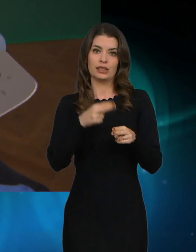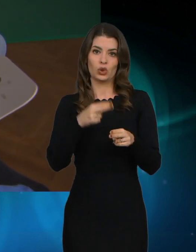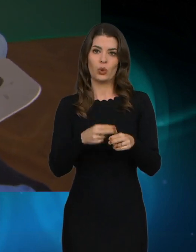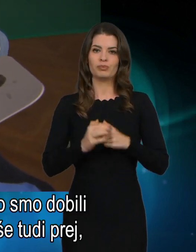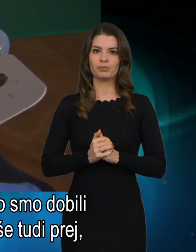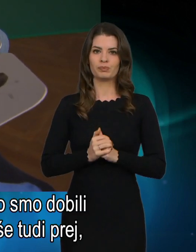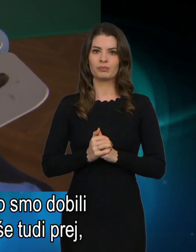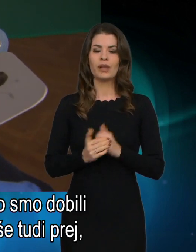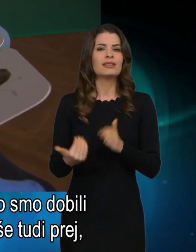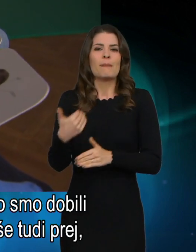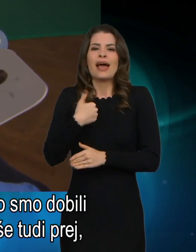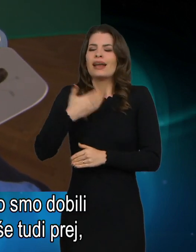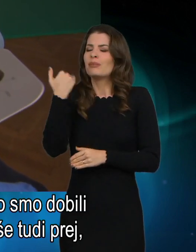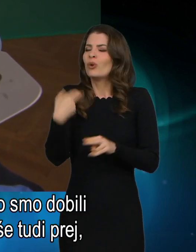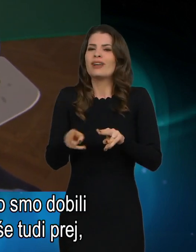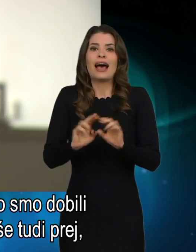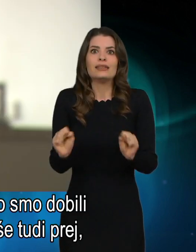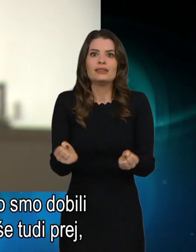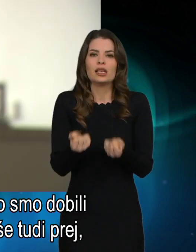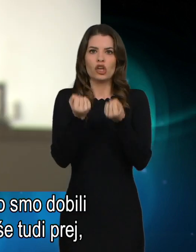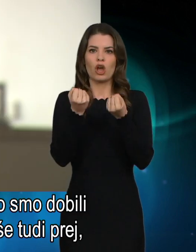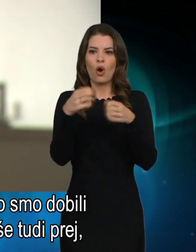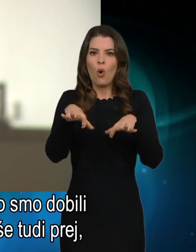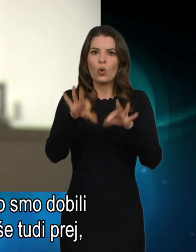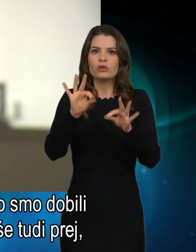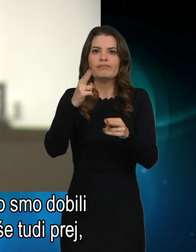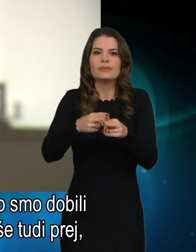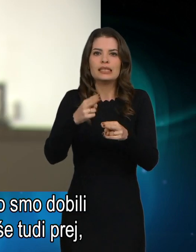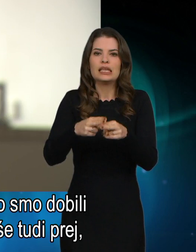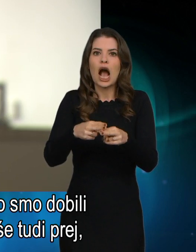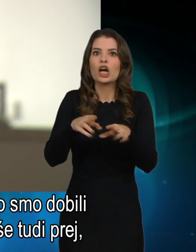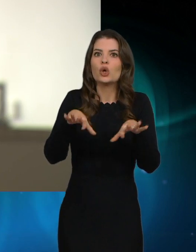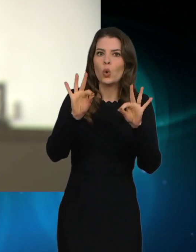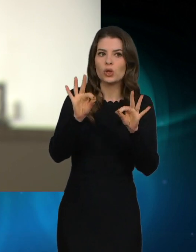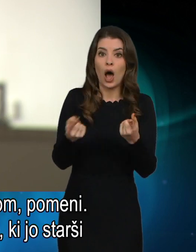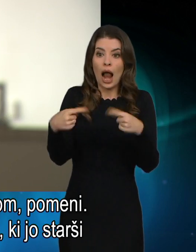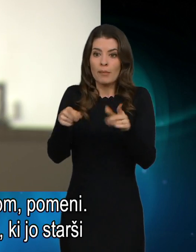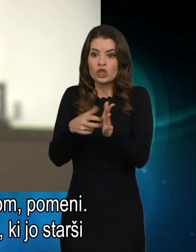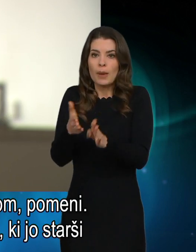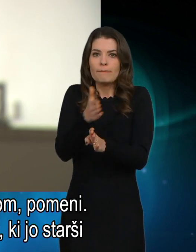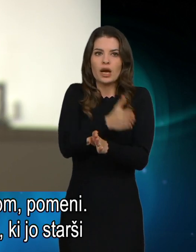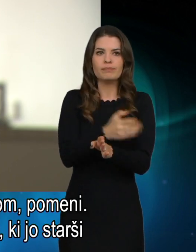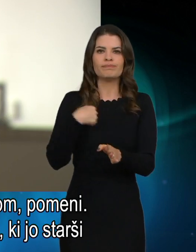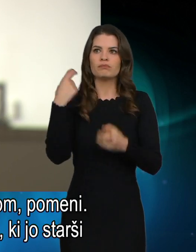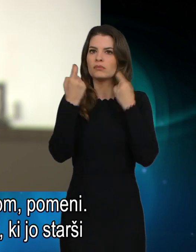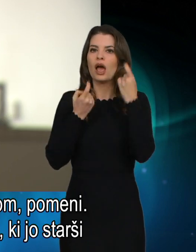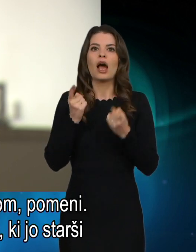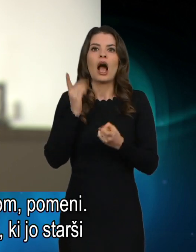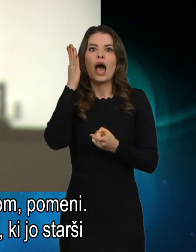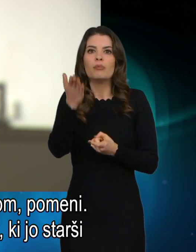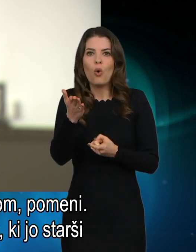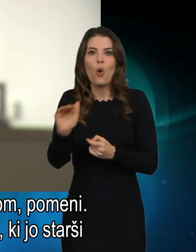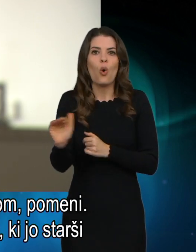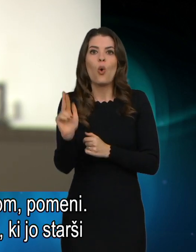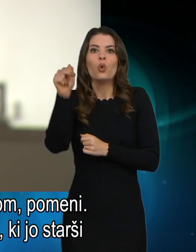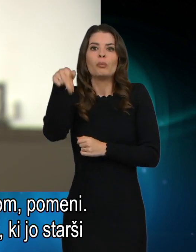Za mene nekak najtežja stvar, ko smo dobili diagnozo ali pa mogoče še tudi prej, je bila, kaj bo z urbanom, kaj ta